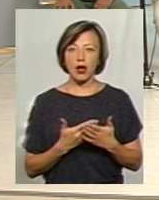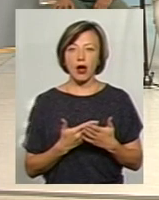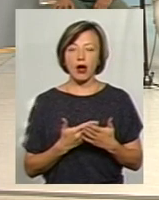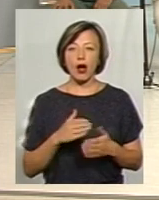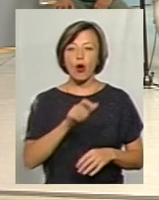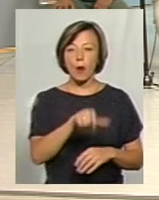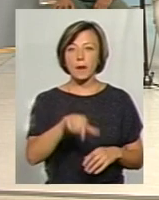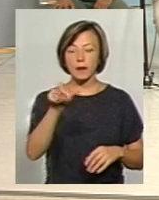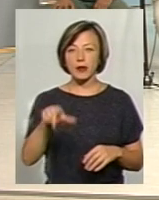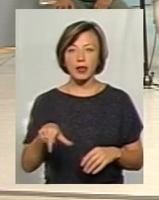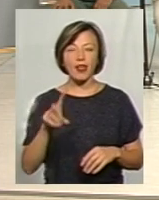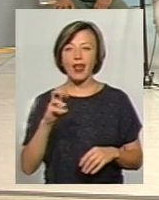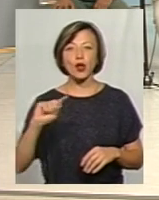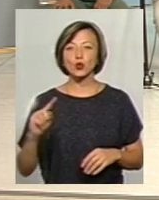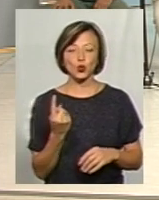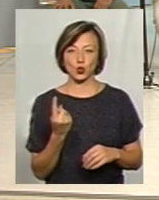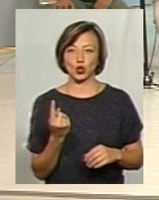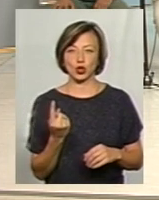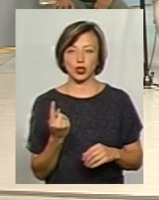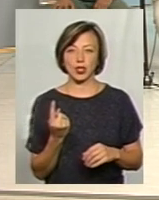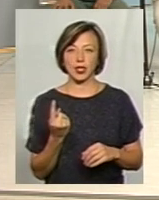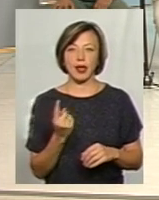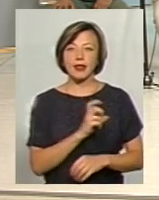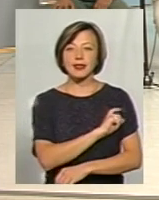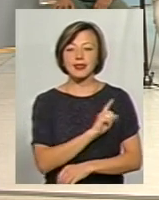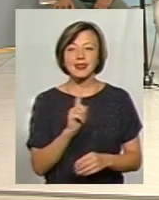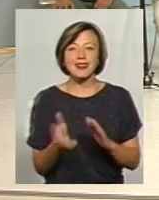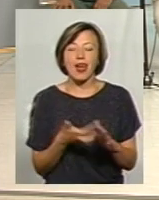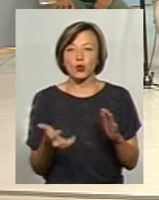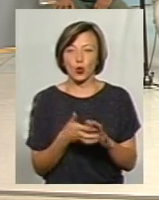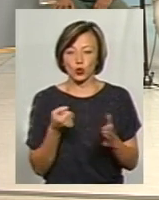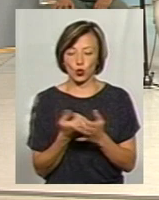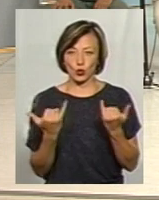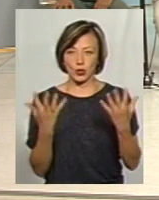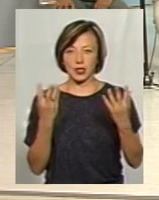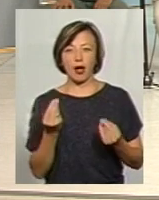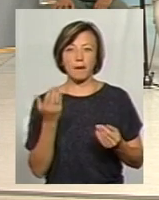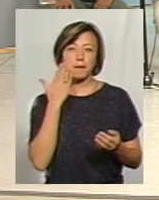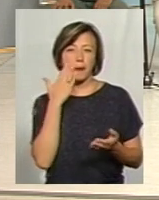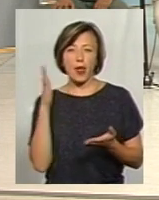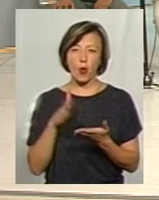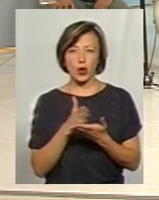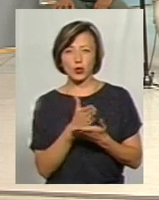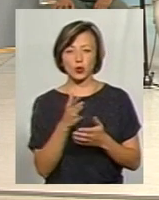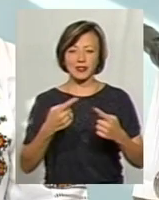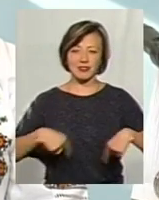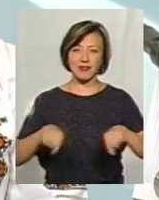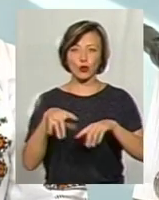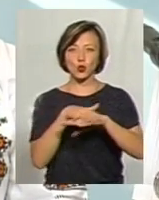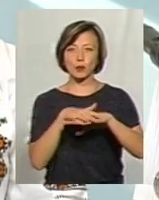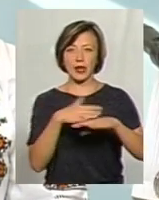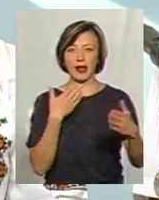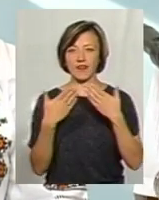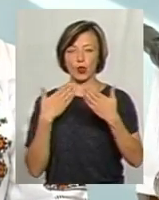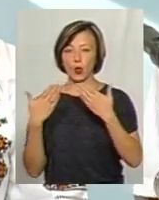українські громадяни, не дуже, не досить до сьогоднішнього дня, на жаль, орієнтуються в сфері суспільних